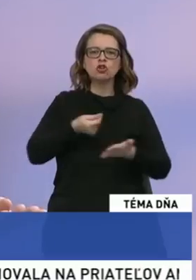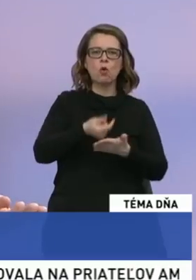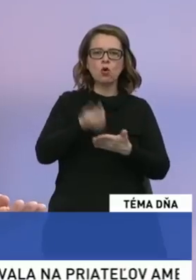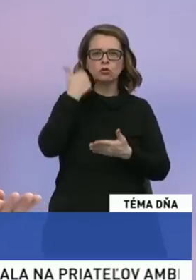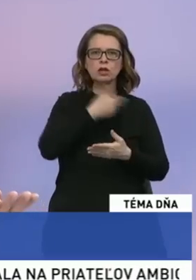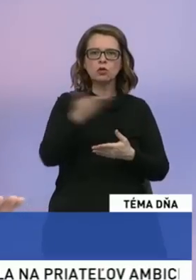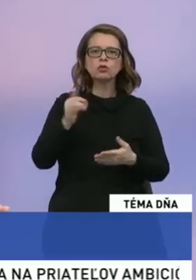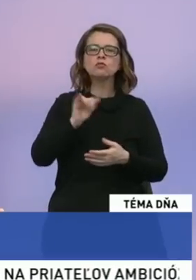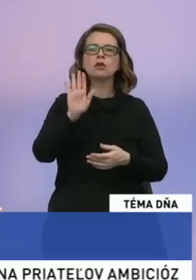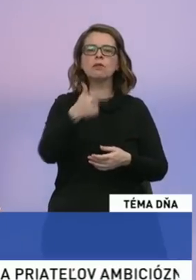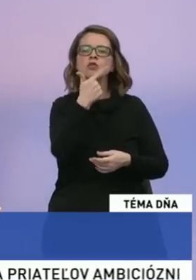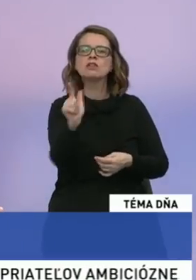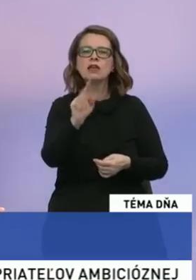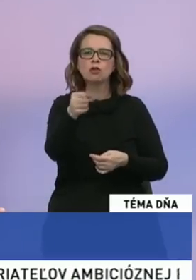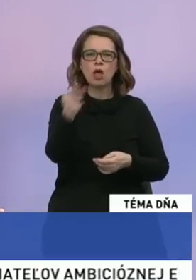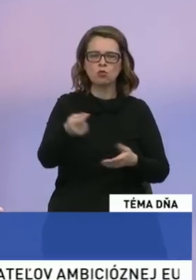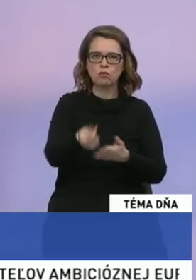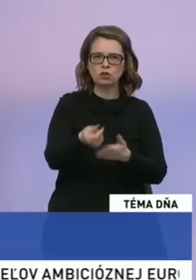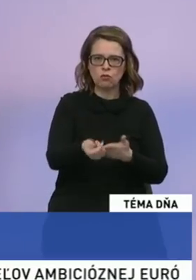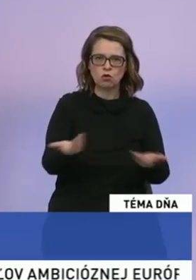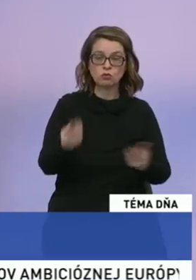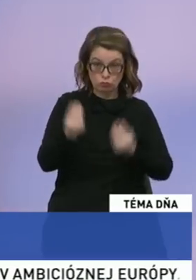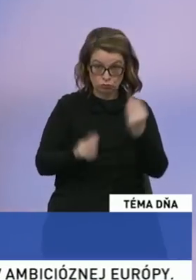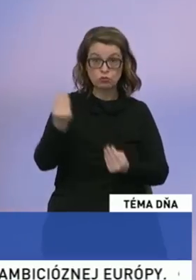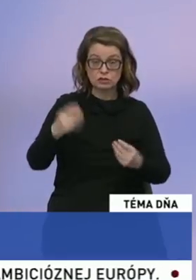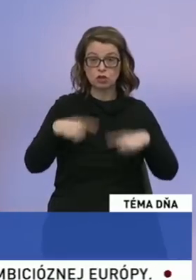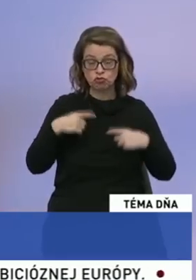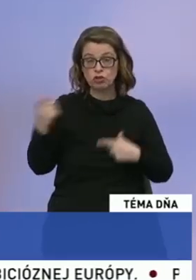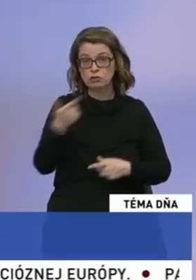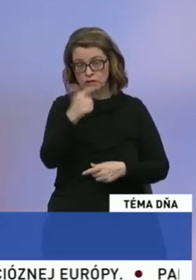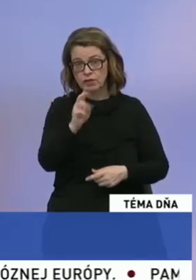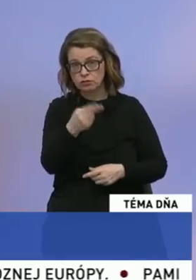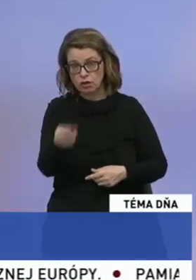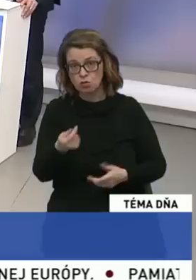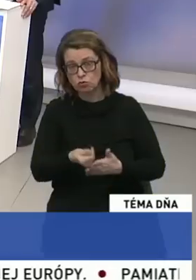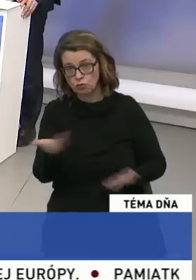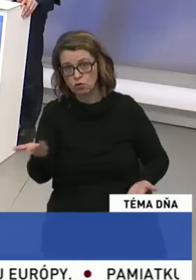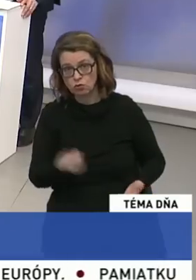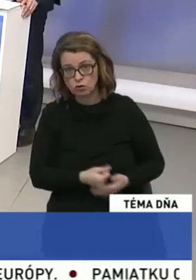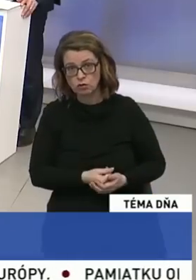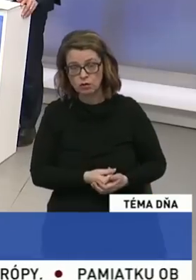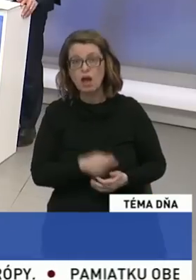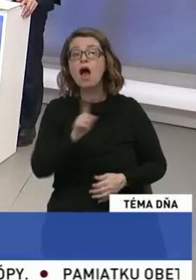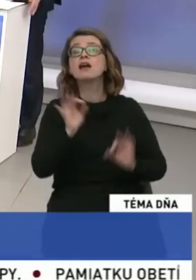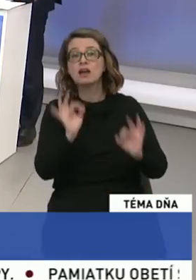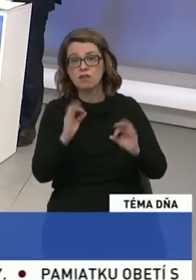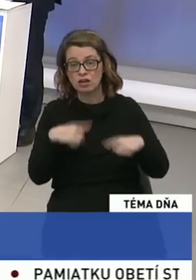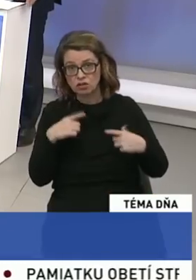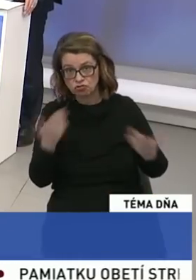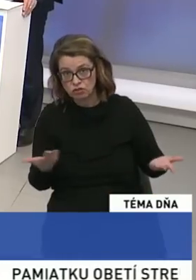ľuďom, ktorí majú 200 eurové dôchodky. Skúste vyžiť z 200 eurového dôchodku. Spýtajte sa na kvalitu života týchto ľudí.